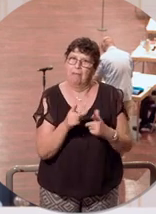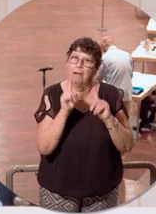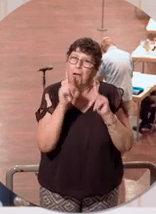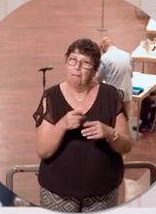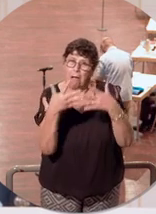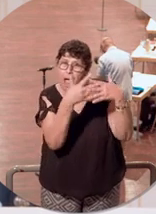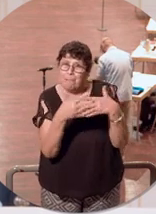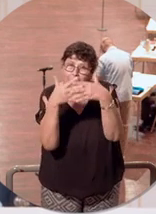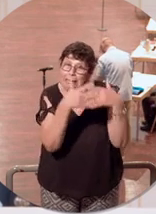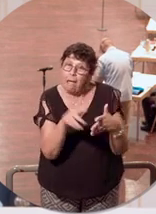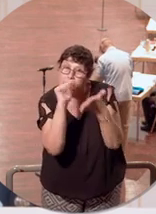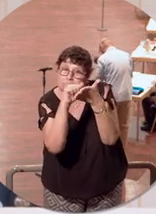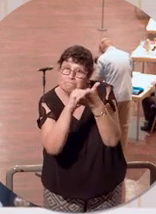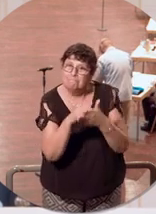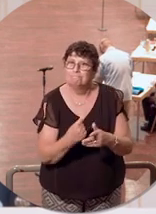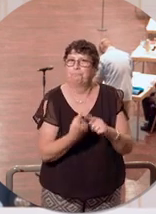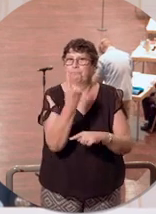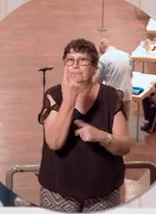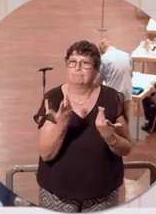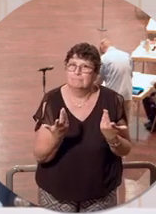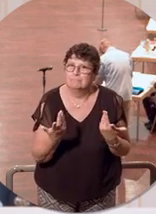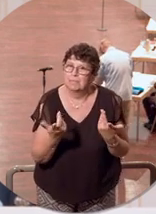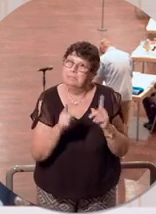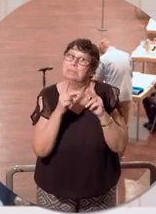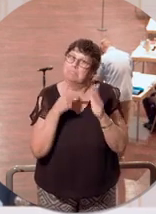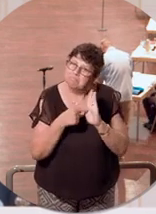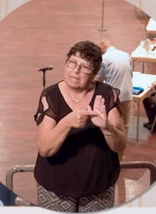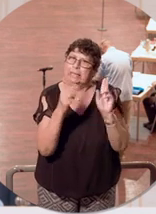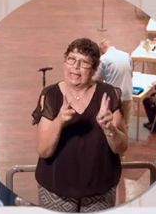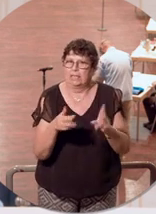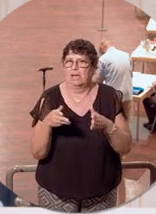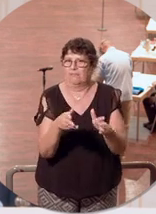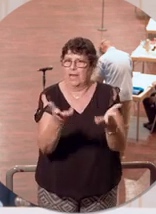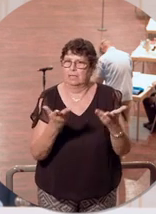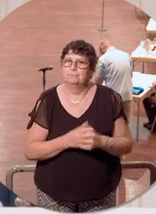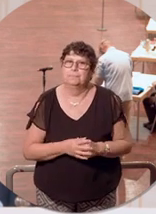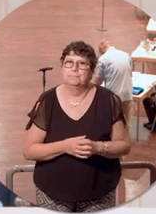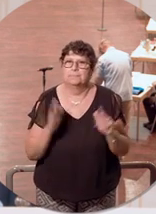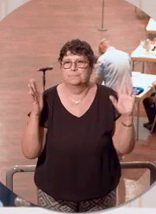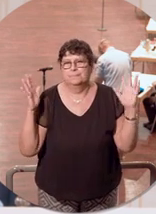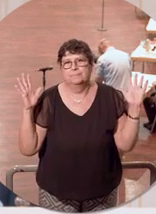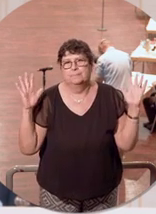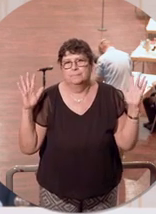Vereinigten Staaten Erwähnung findet. Und es zeigt eben auch, dass das ein richtiger Weg ist, den wir an dieser Stelle gegangen sind.